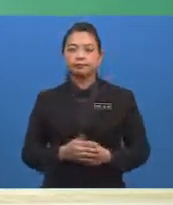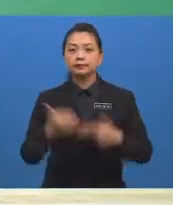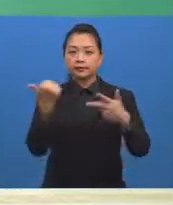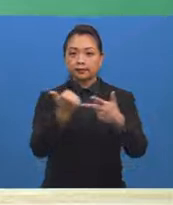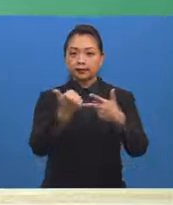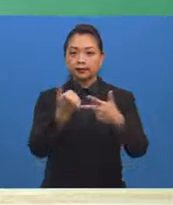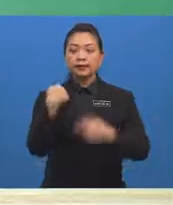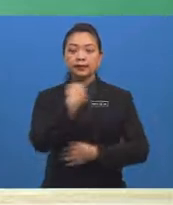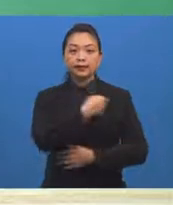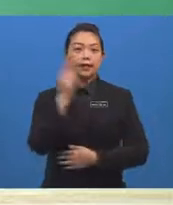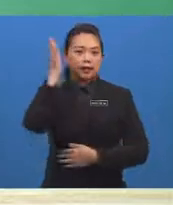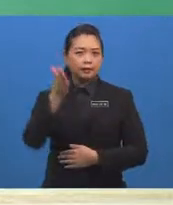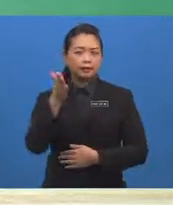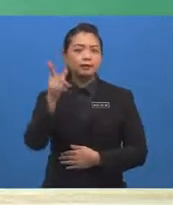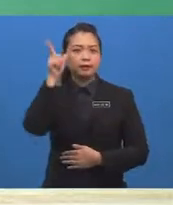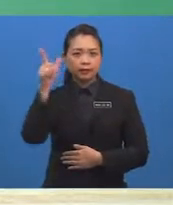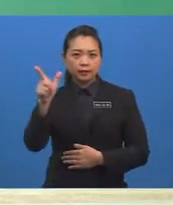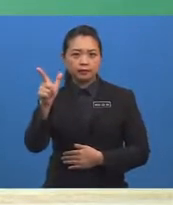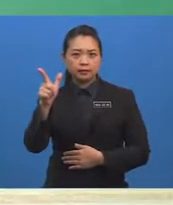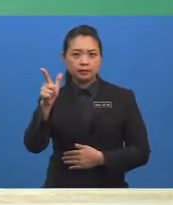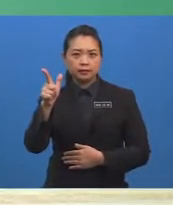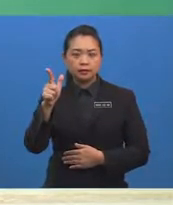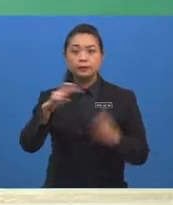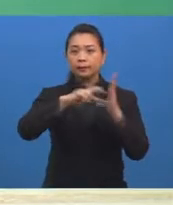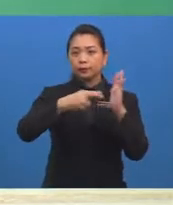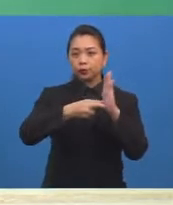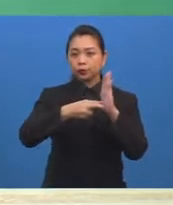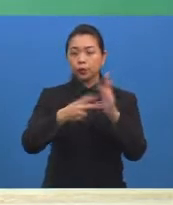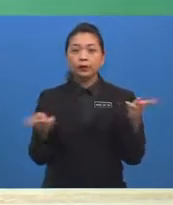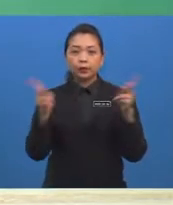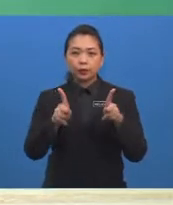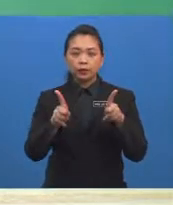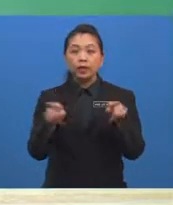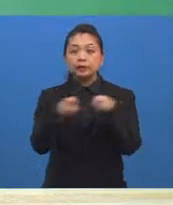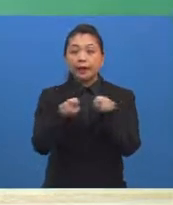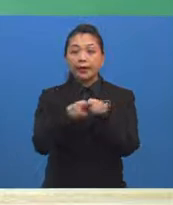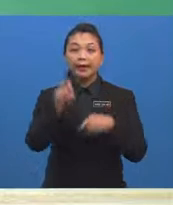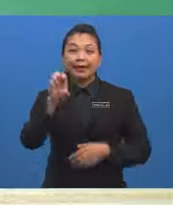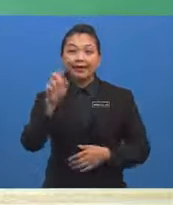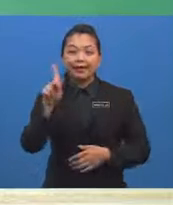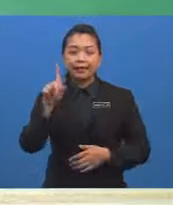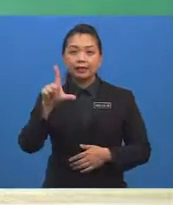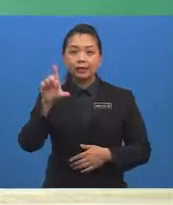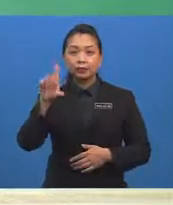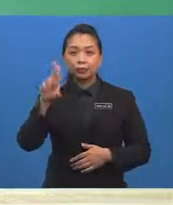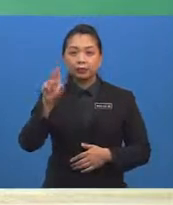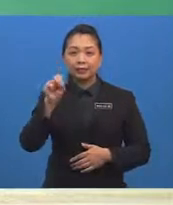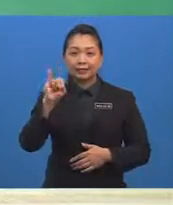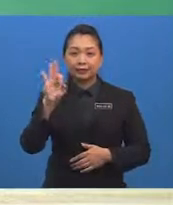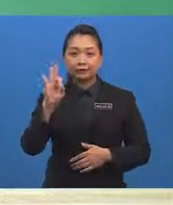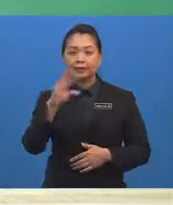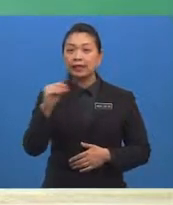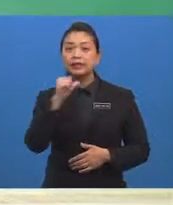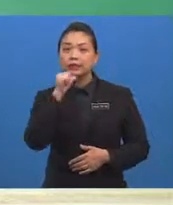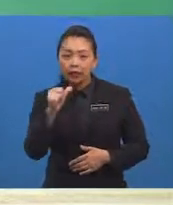akan melihat juga definisi peristiwa saling eksklusif dan peristiwa tidak saling eksklusif.